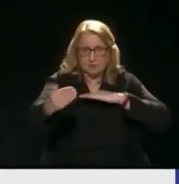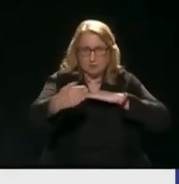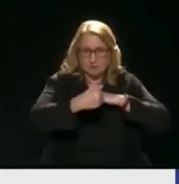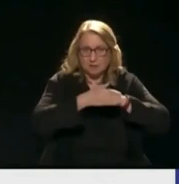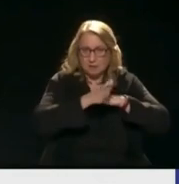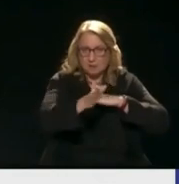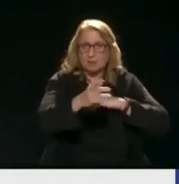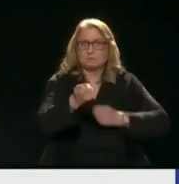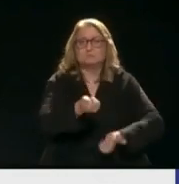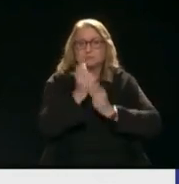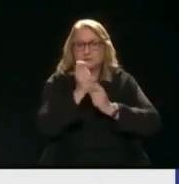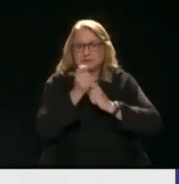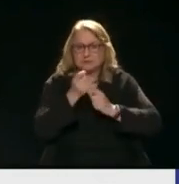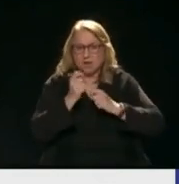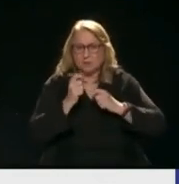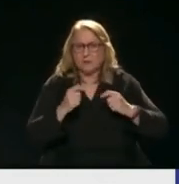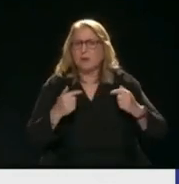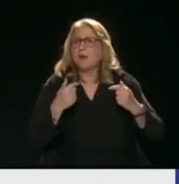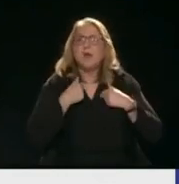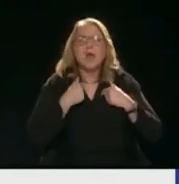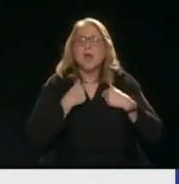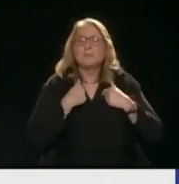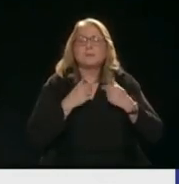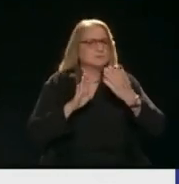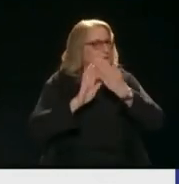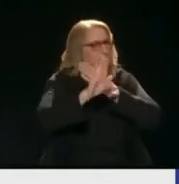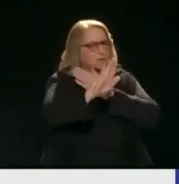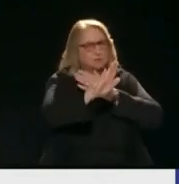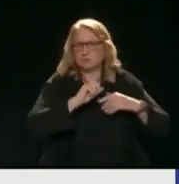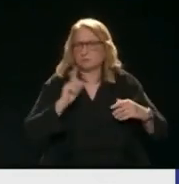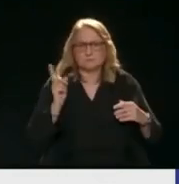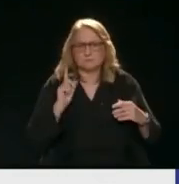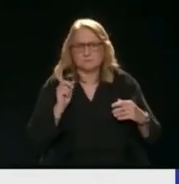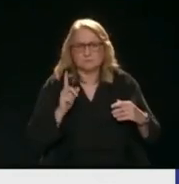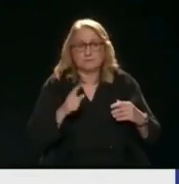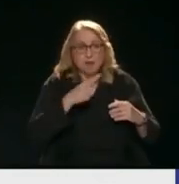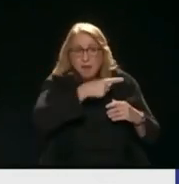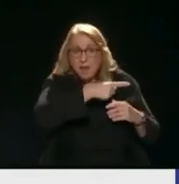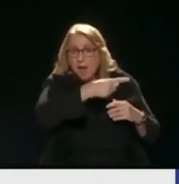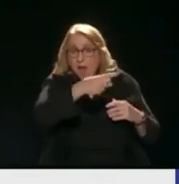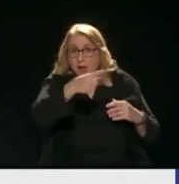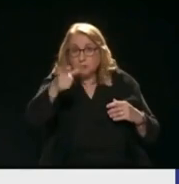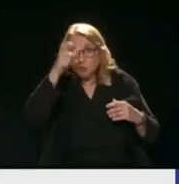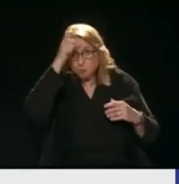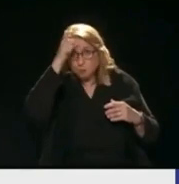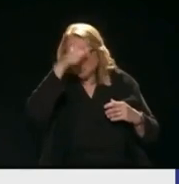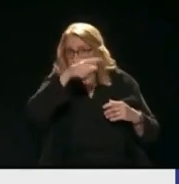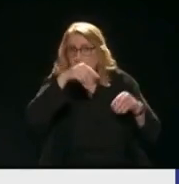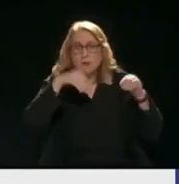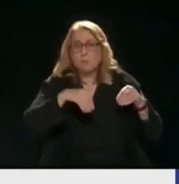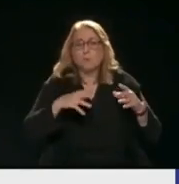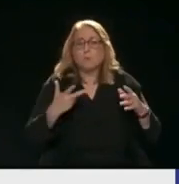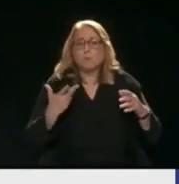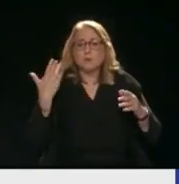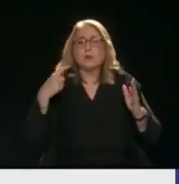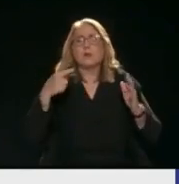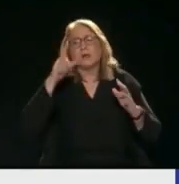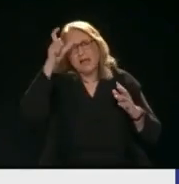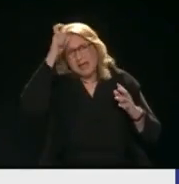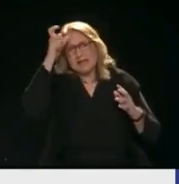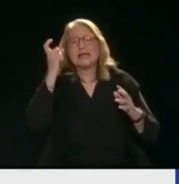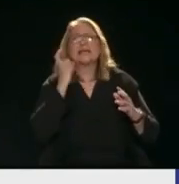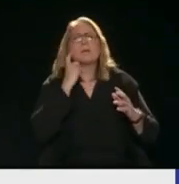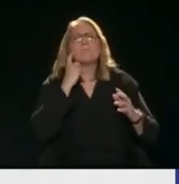μια γείτονα χώρα Που εγώ δεν είμαι γείτονας χώρα Εκεί που σήμερα λέγεται Τουρκία Και ενομάστηκε από το 1925 Από το ΑΤΑΤΟΥΡΚ